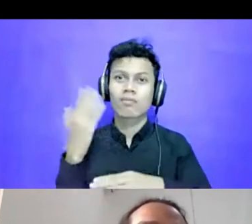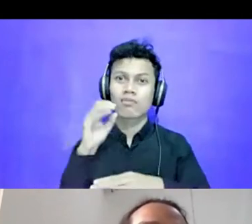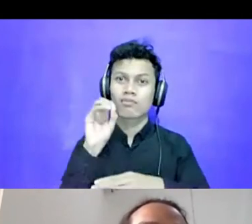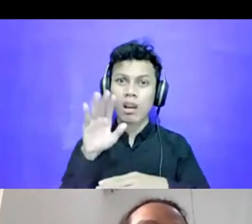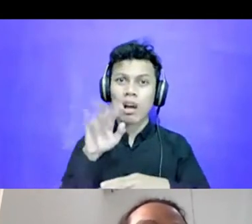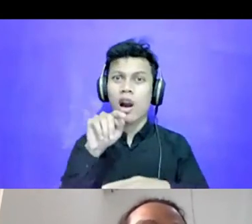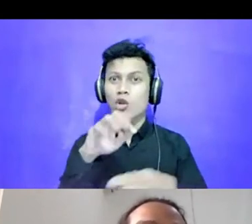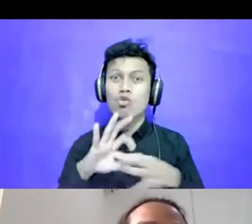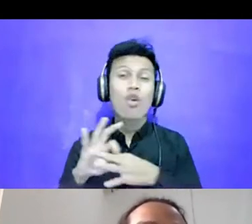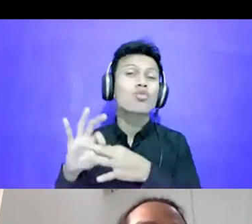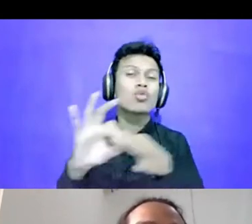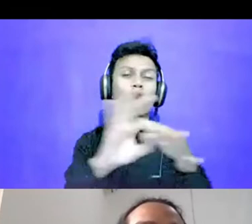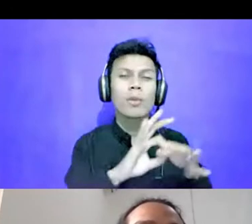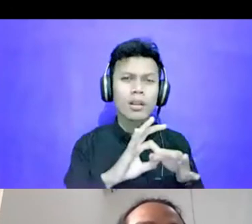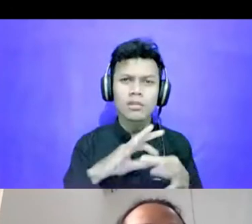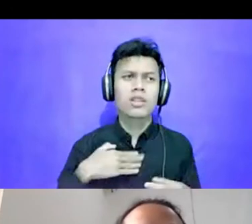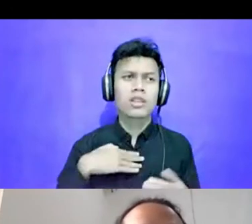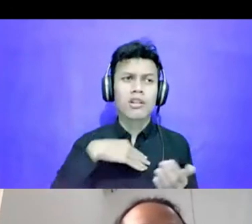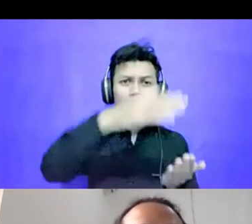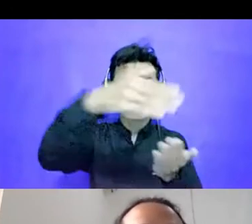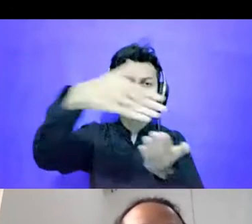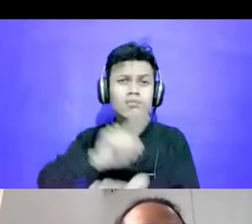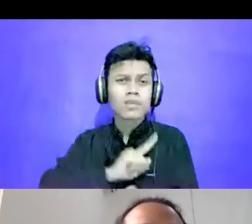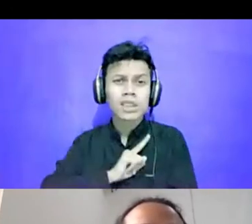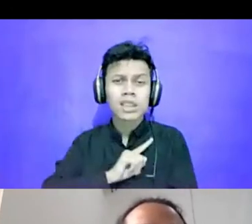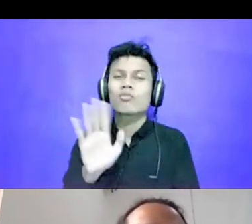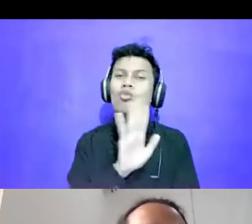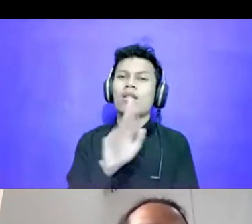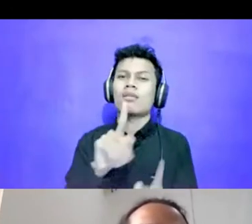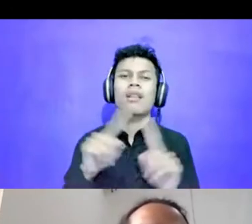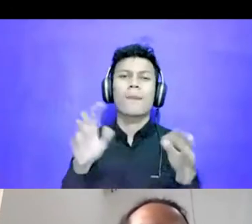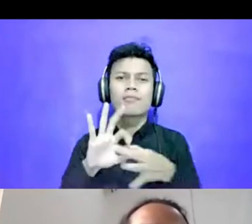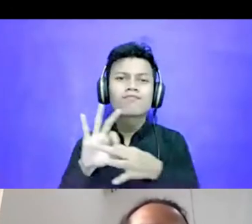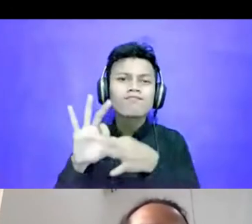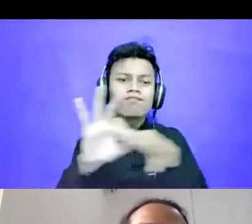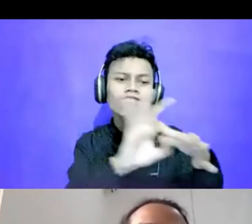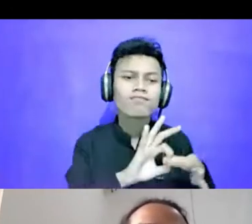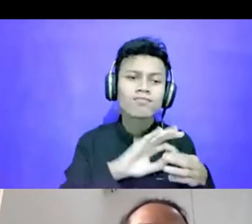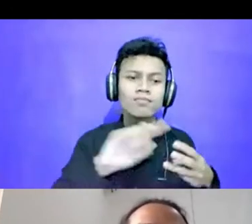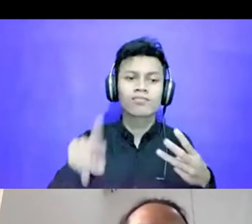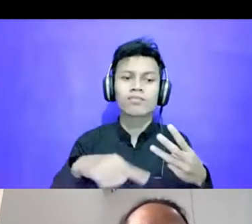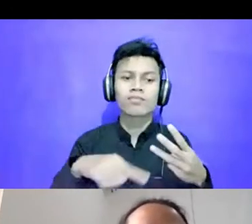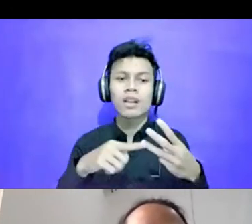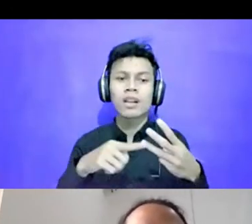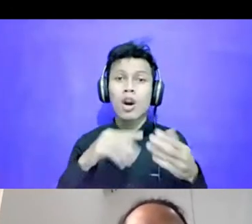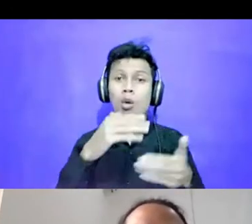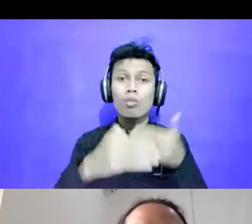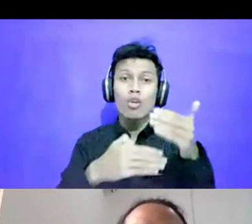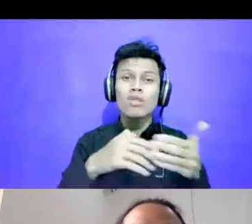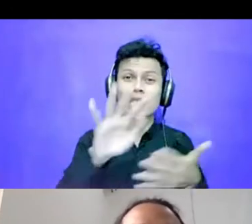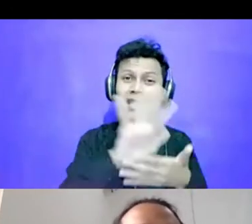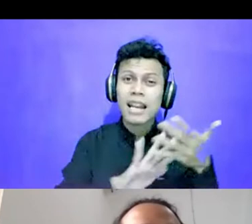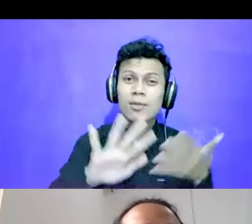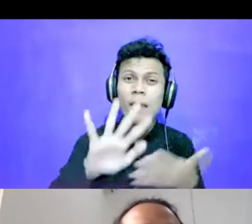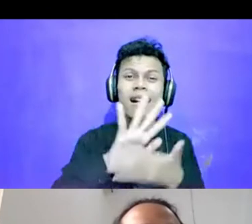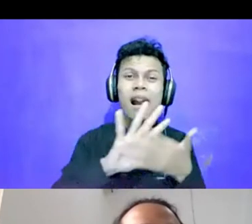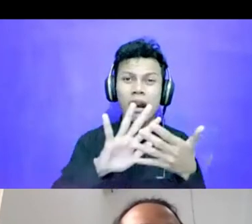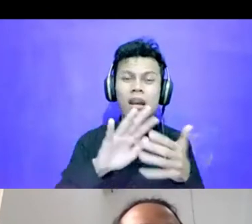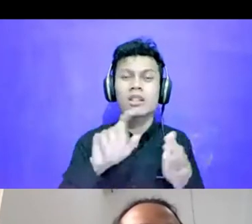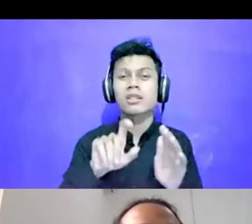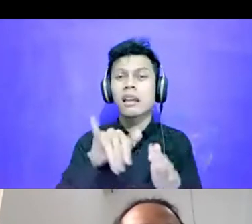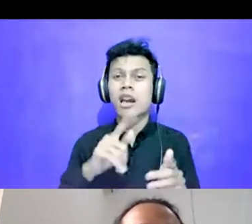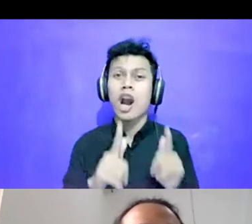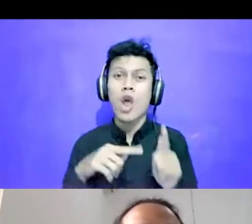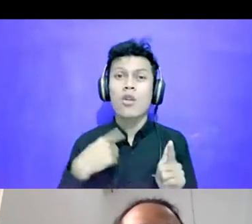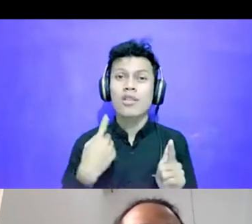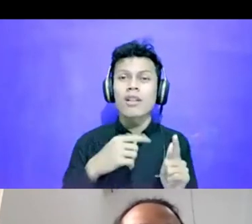Tidak Saya Sendiri Mengerjakan Kemudian Kita Juga Harus Transparan Pada Proses Jadi Ketika Kita Membuat